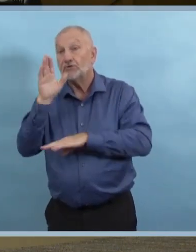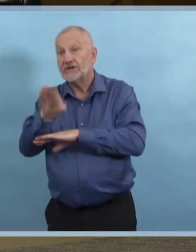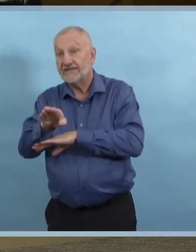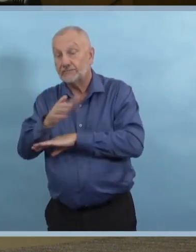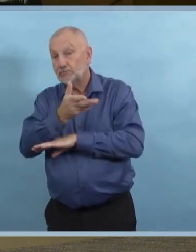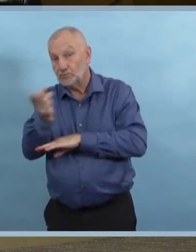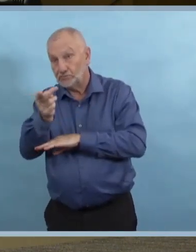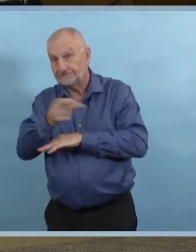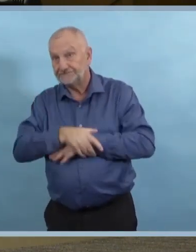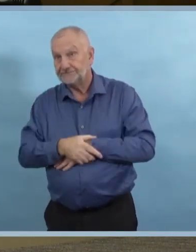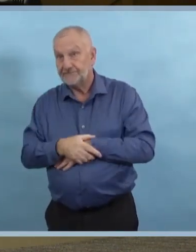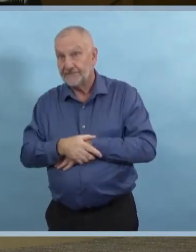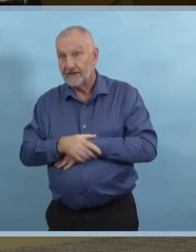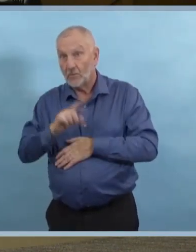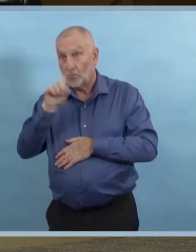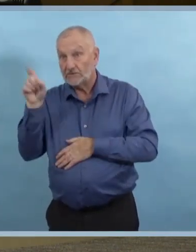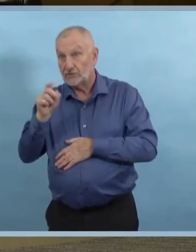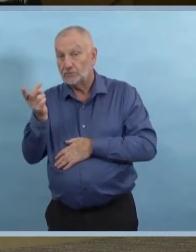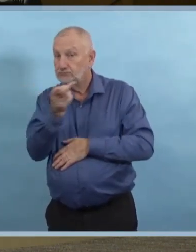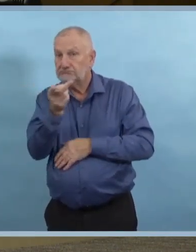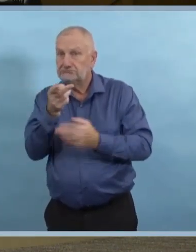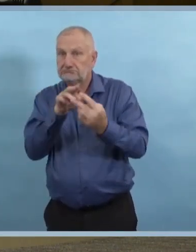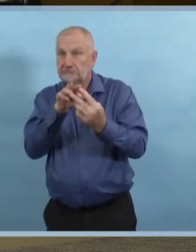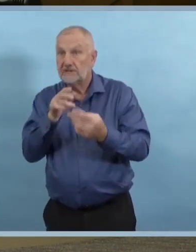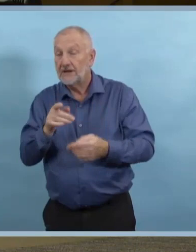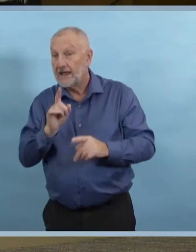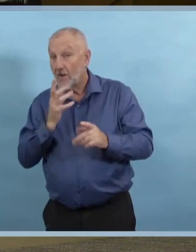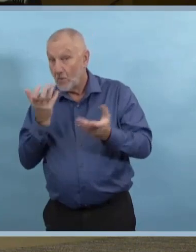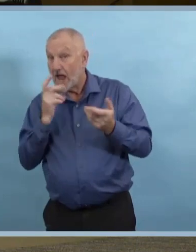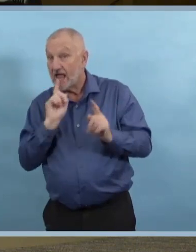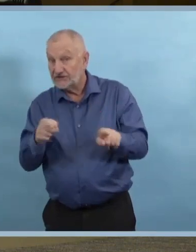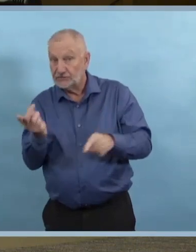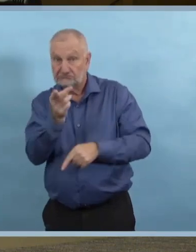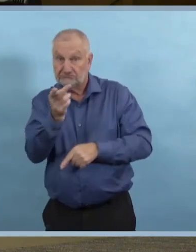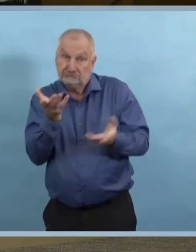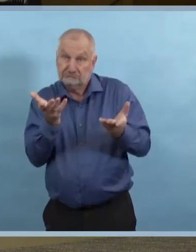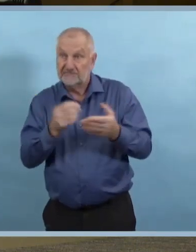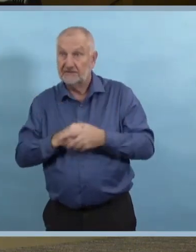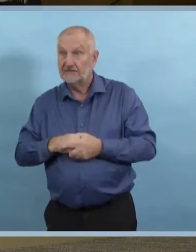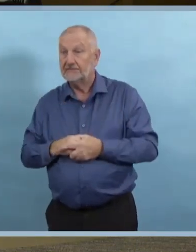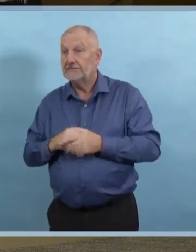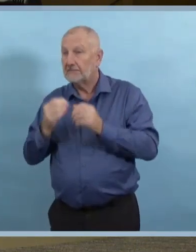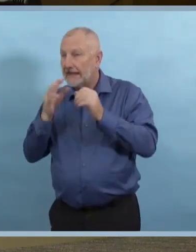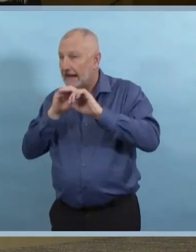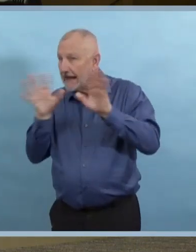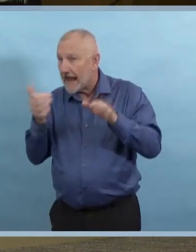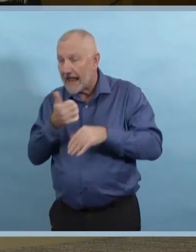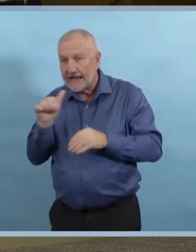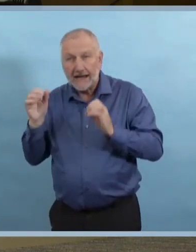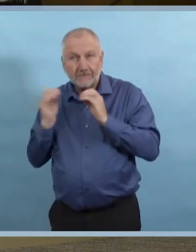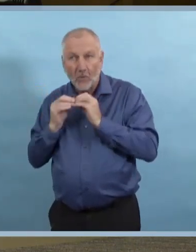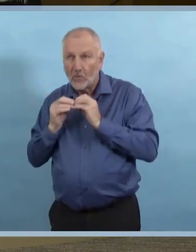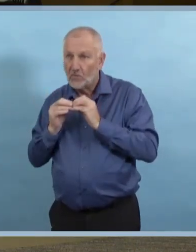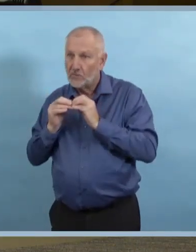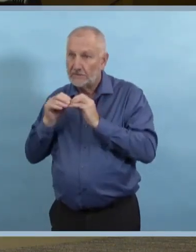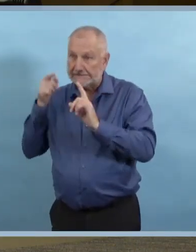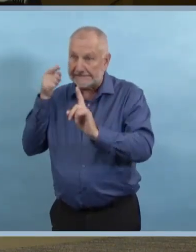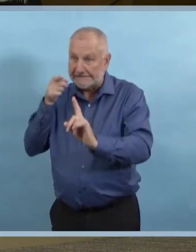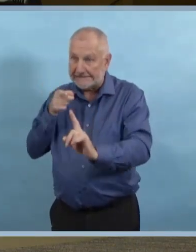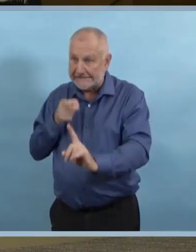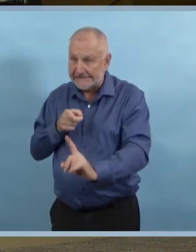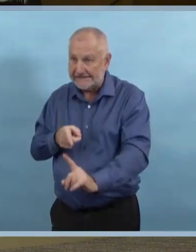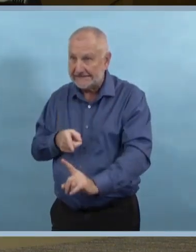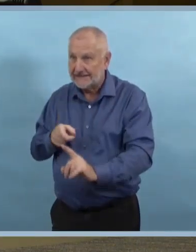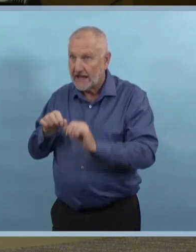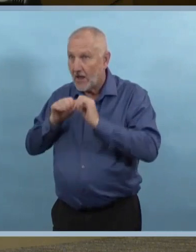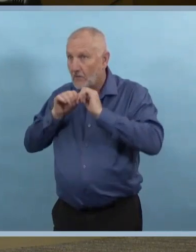Juste pour être clair, est que vous avez d'autres détails à fournir sur l'éclosion à Swan Valley, au centre de santé et au foyer